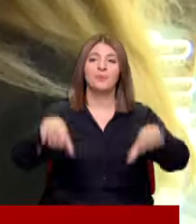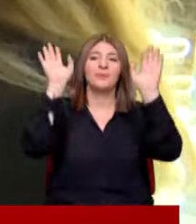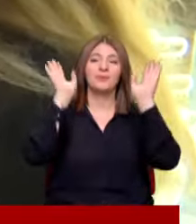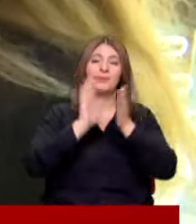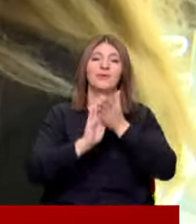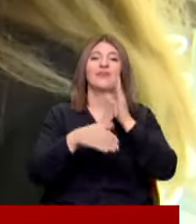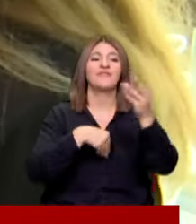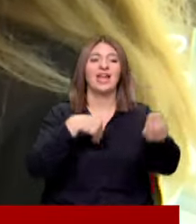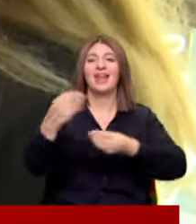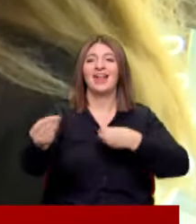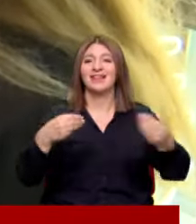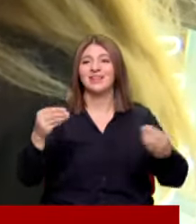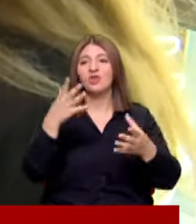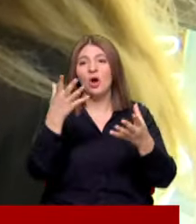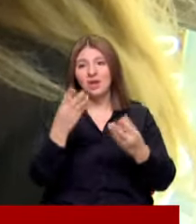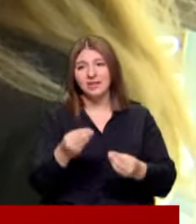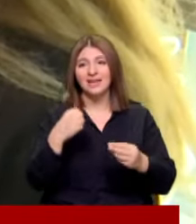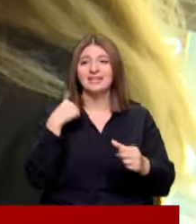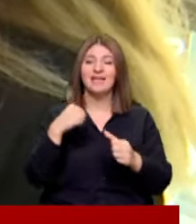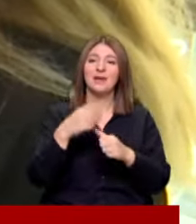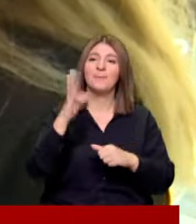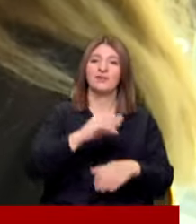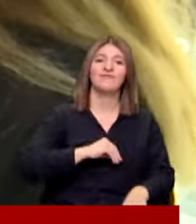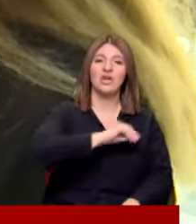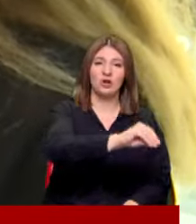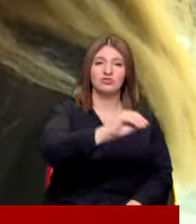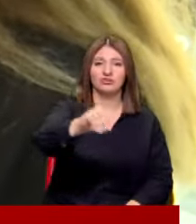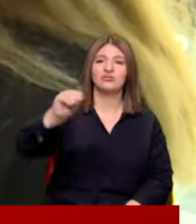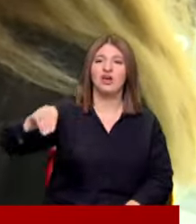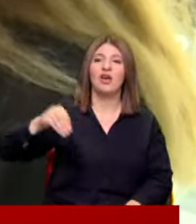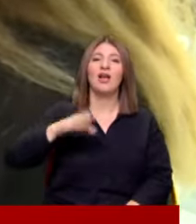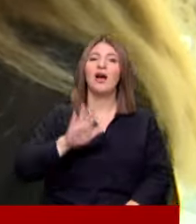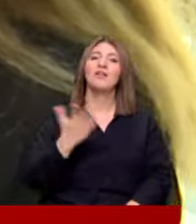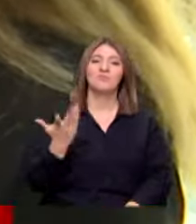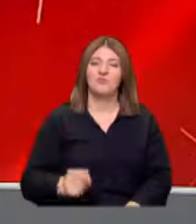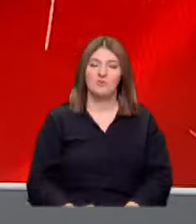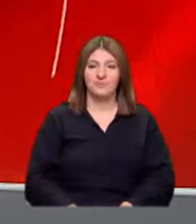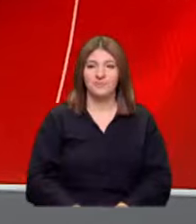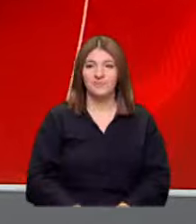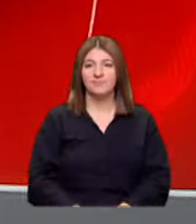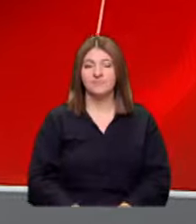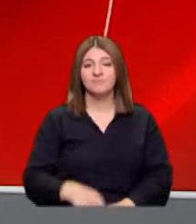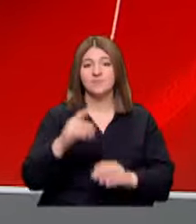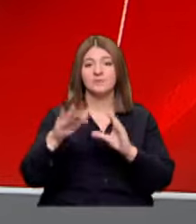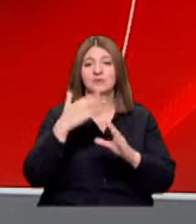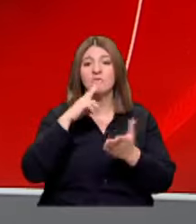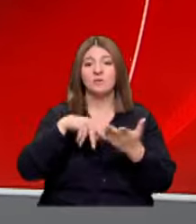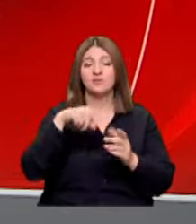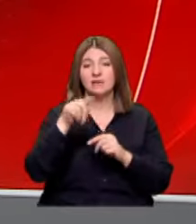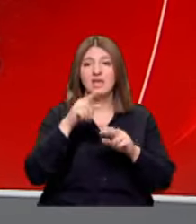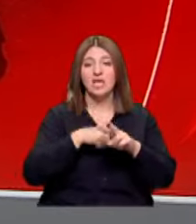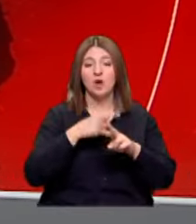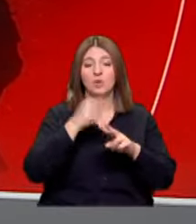Verildi Olanları tekrar başkalarına veriyorsunuz O şekilde kalmıyor Bir mesaj okuyayım size